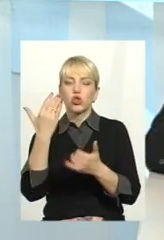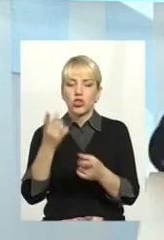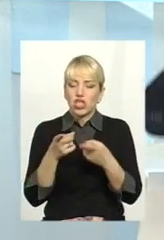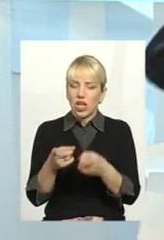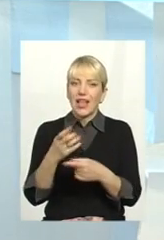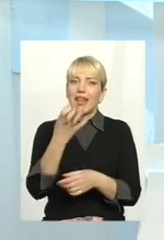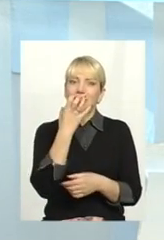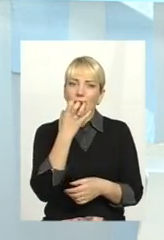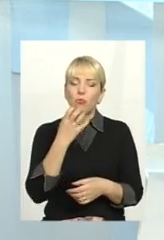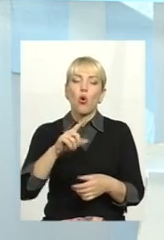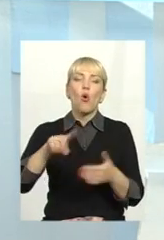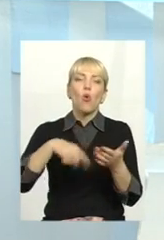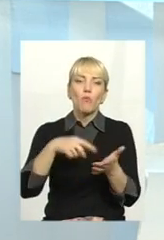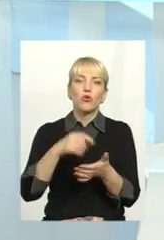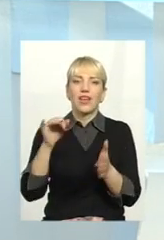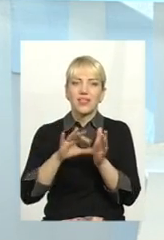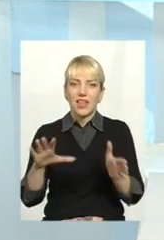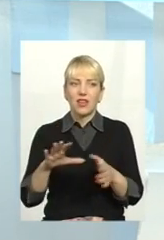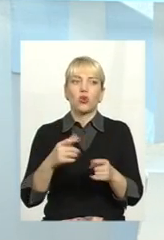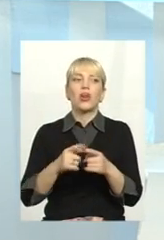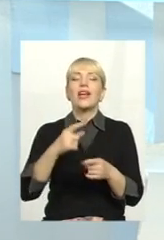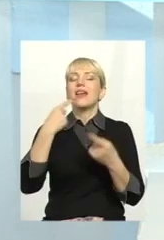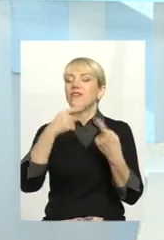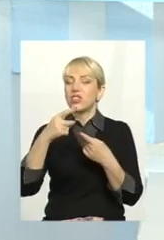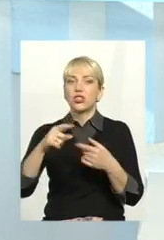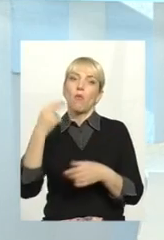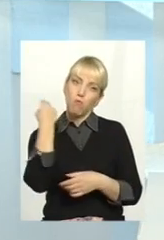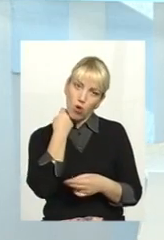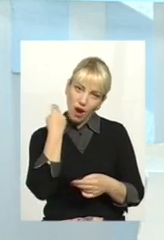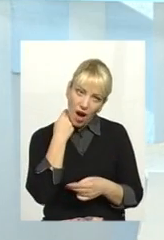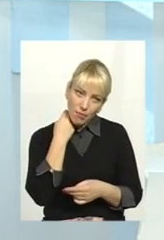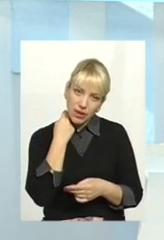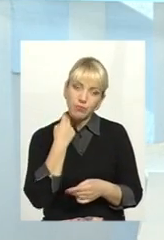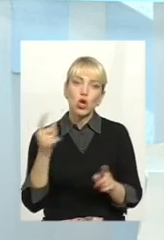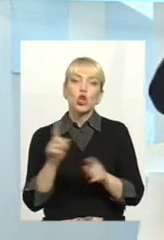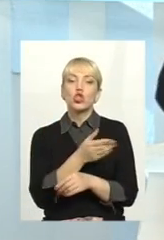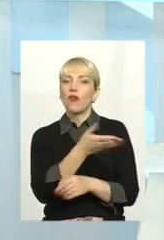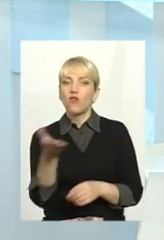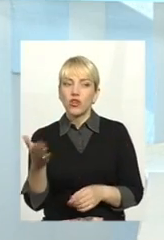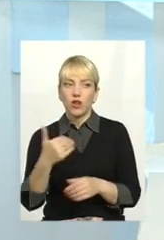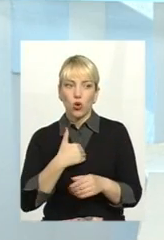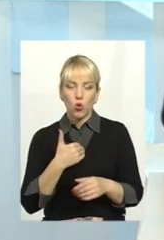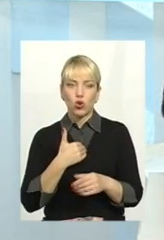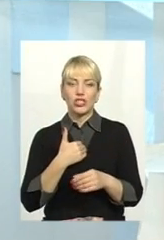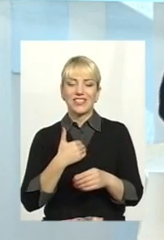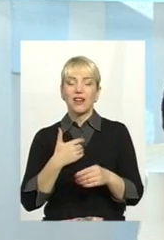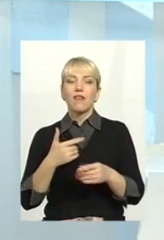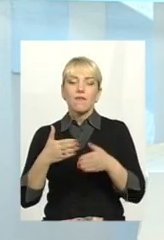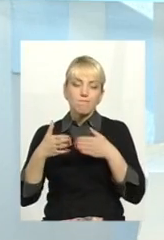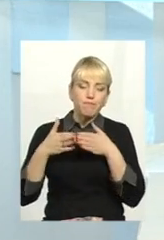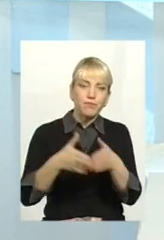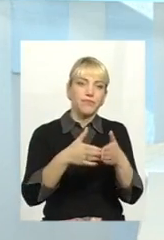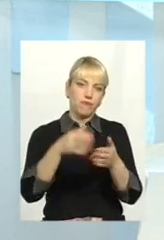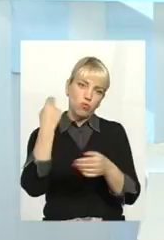теплокомуненерго Хмельницьке і в усіх інших містах боргами, що вони хочуть загнати борги і в